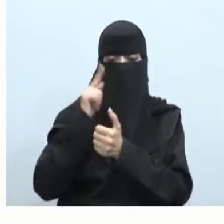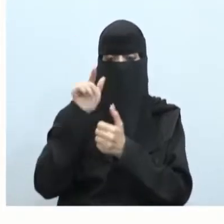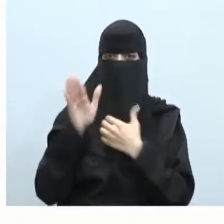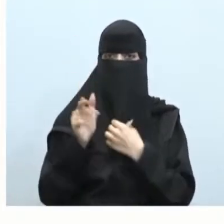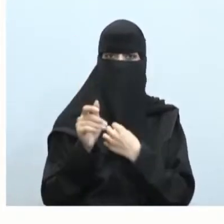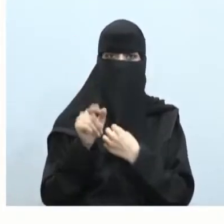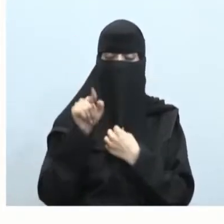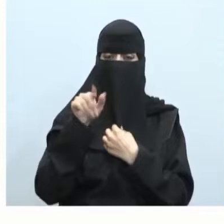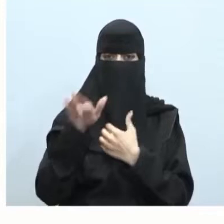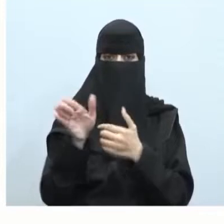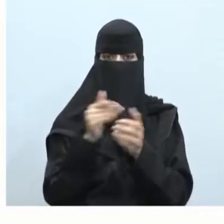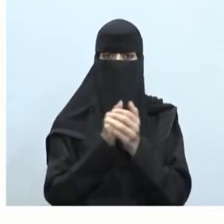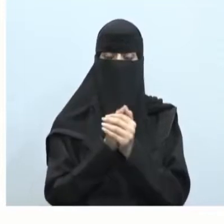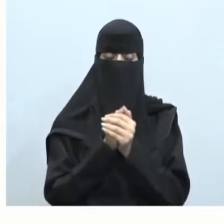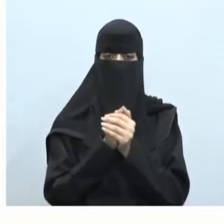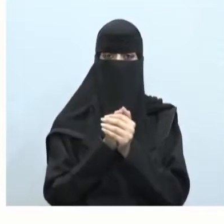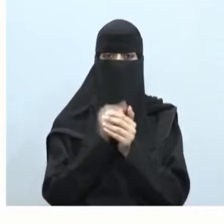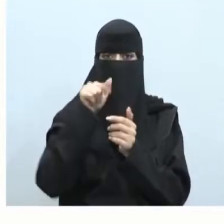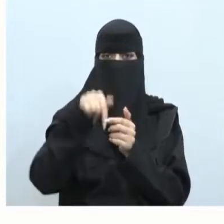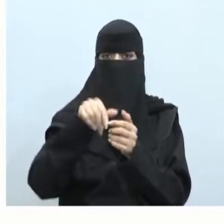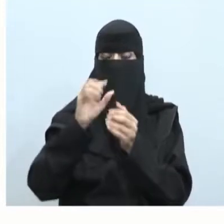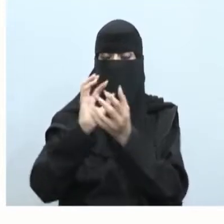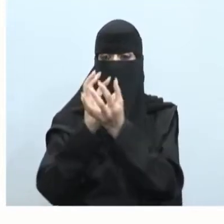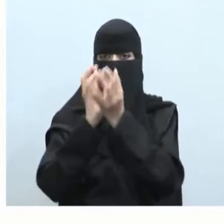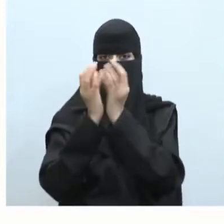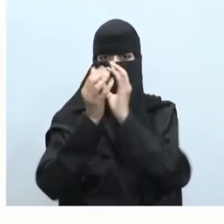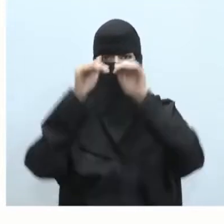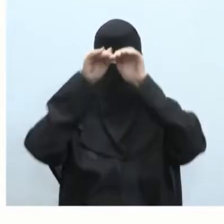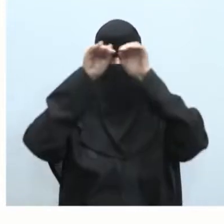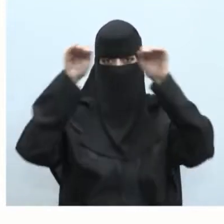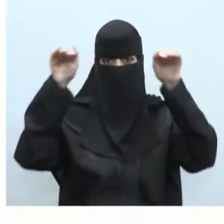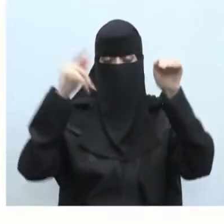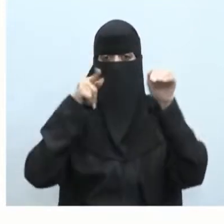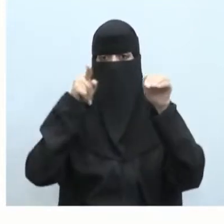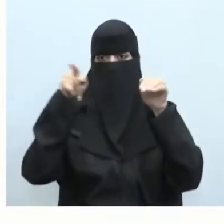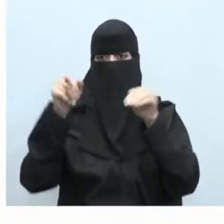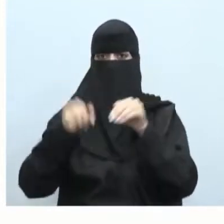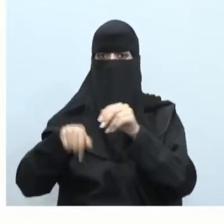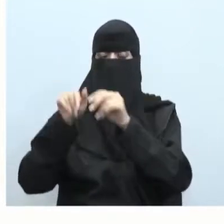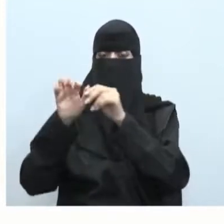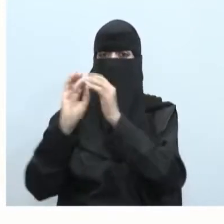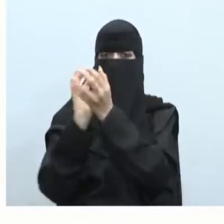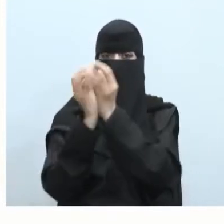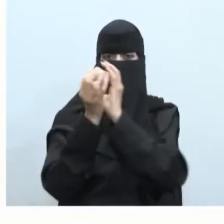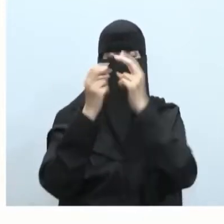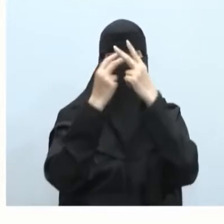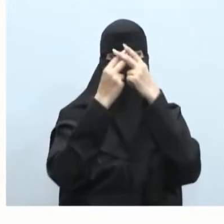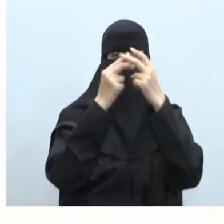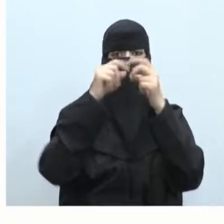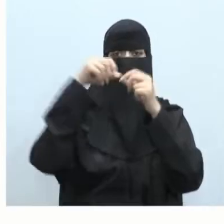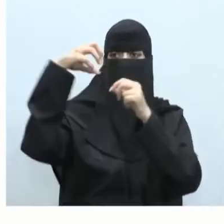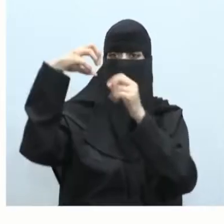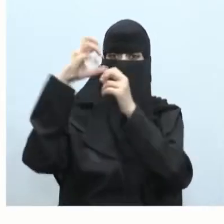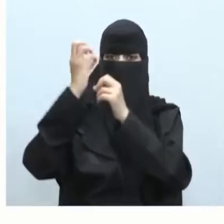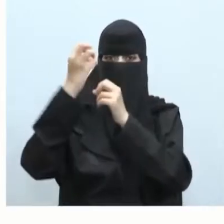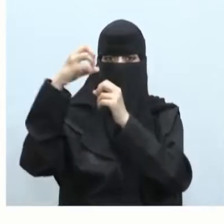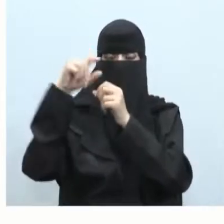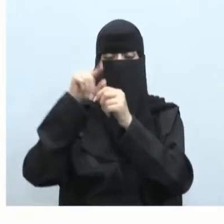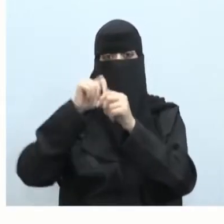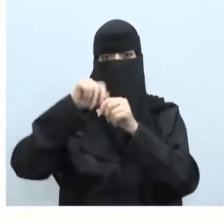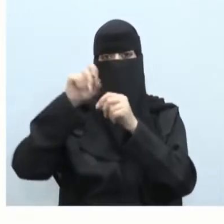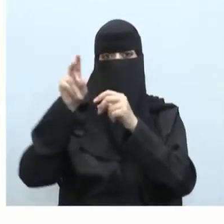أبناء وبنات الطلاب كما ذكرت لكم الأجرام السبموية عبارة عن مجرات وسدم ونجوم وكواكب